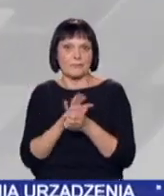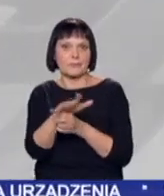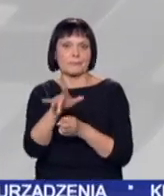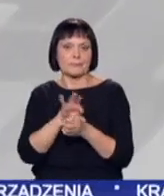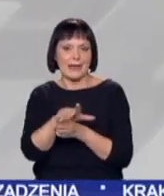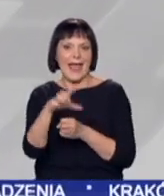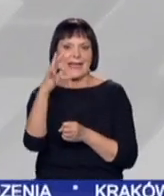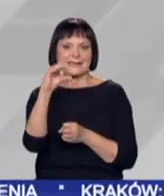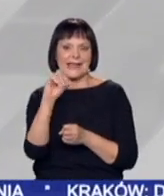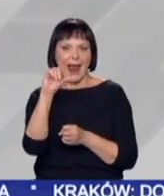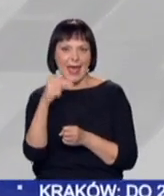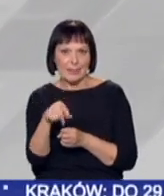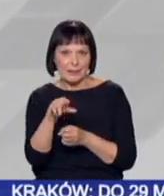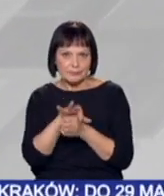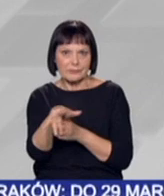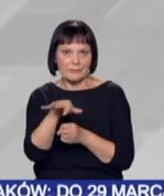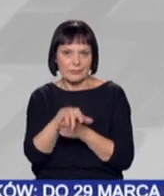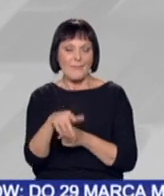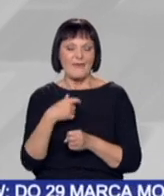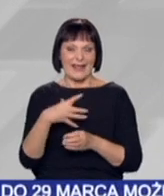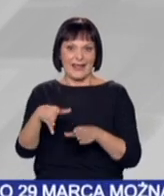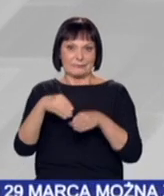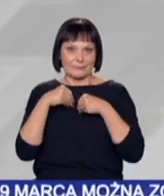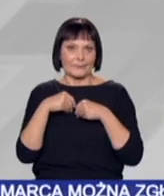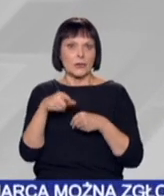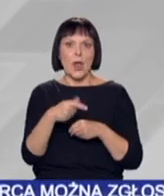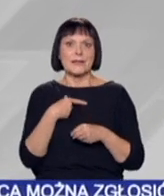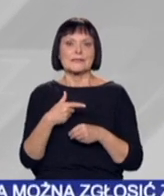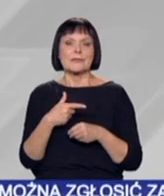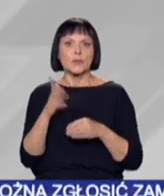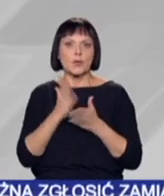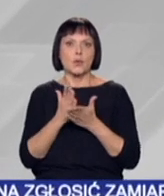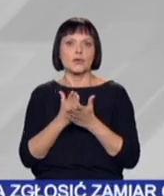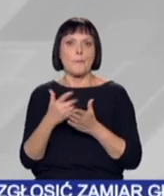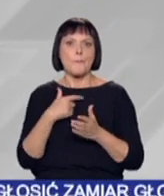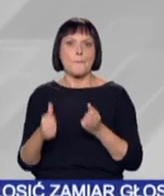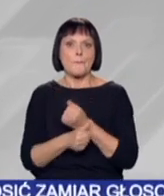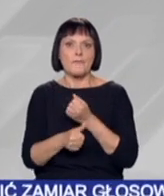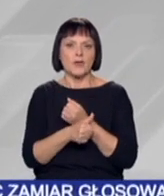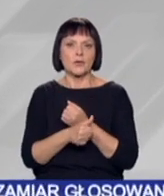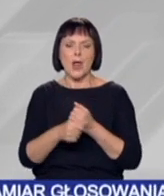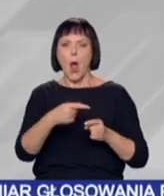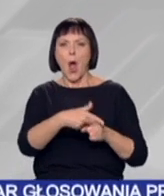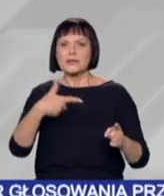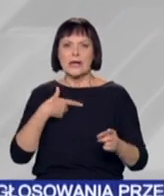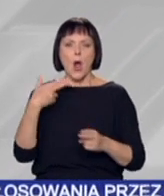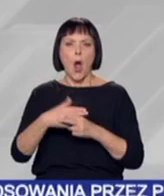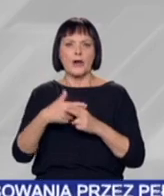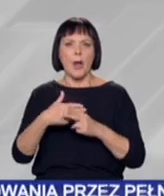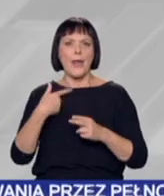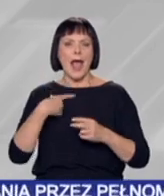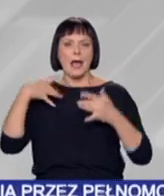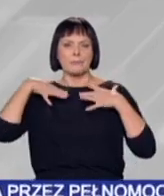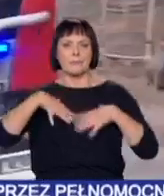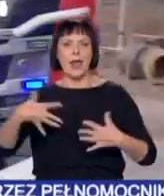znajdującego się w tym defektoskopie, dawka, którą byśmy otrzymali jest dawką, która powoduje ostrą chorobę popromienną, w konsekwencji może